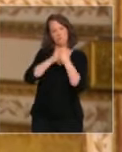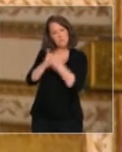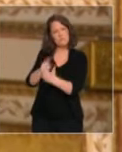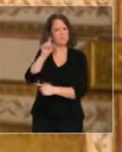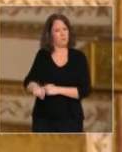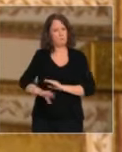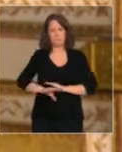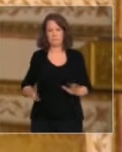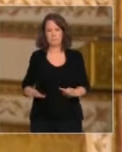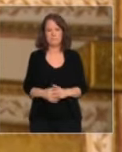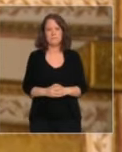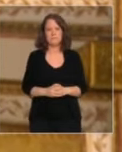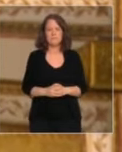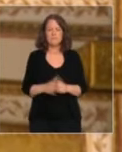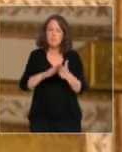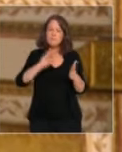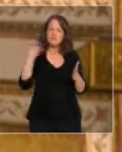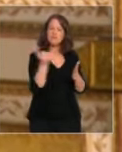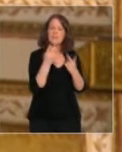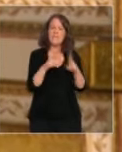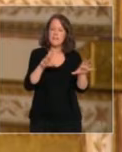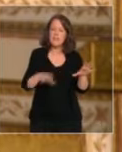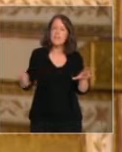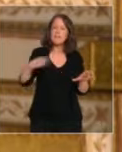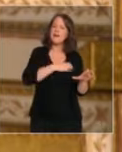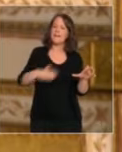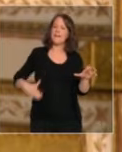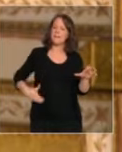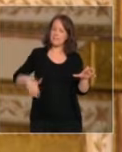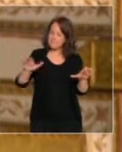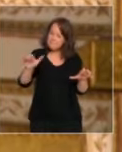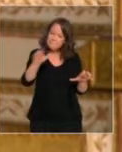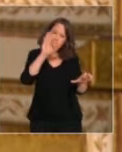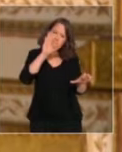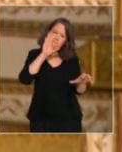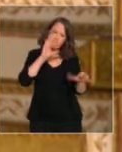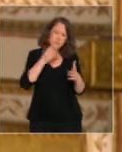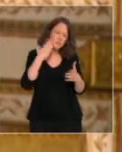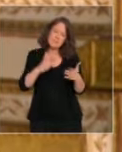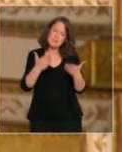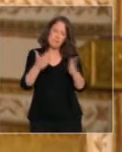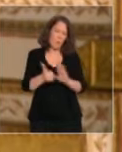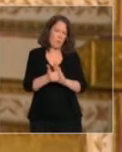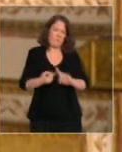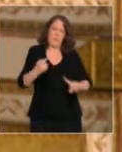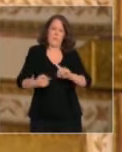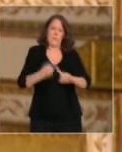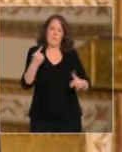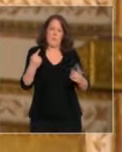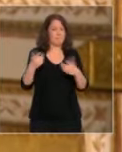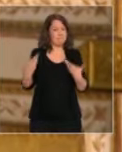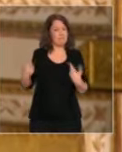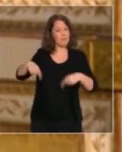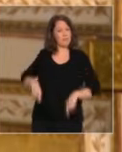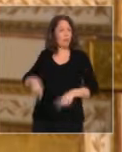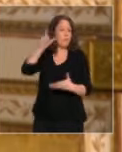demande à tous nos élus dont je sais l'importance dans cette période, je demande à tous nos élus comme la République le prévoit en cette